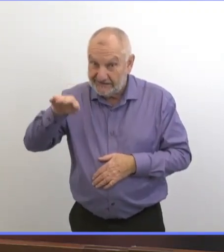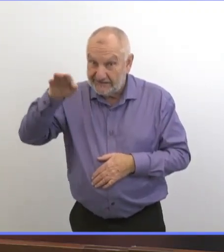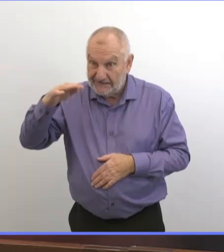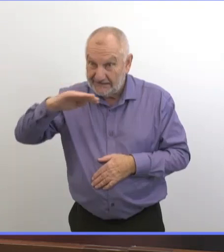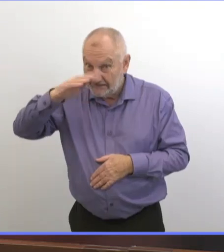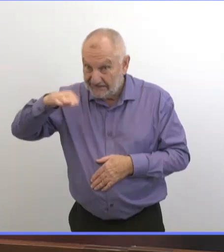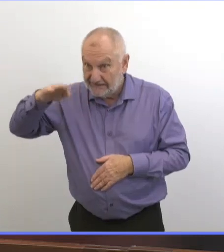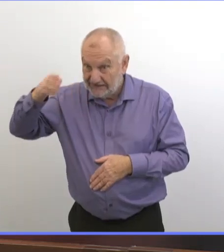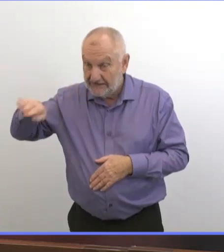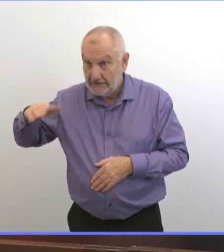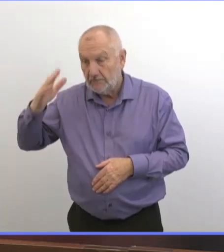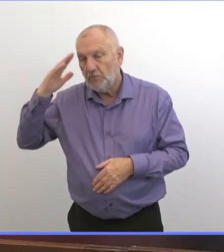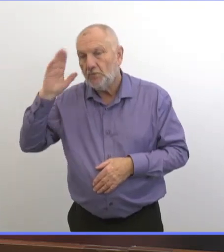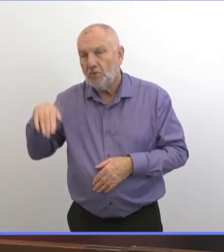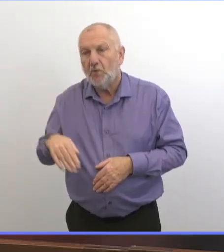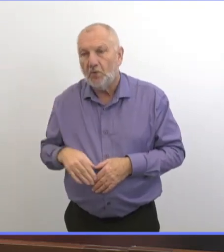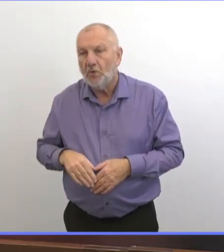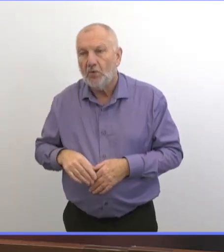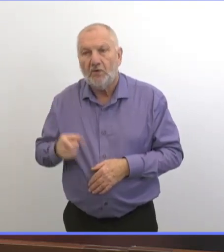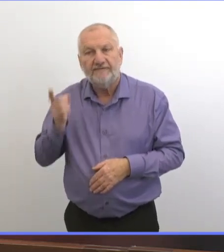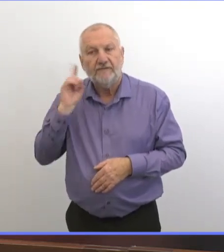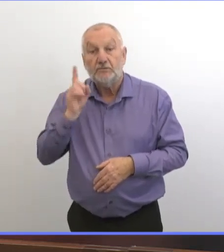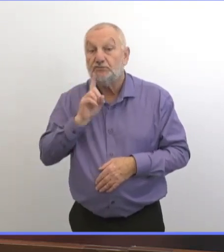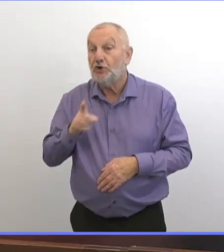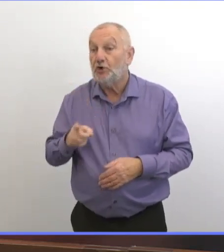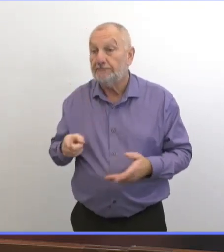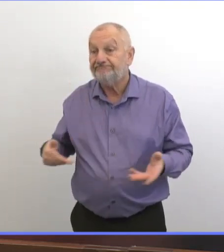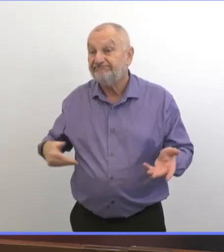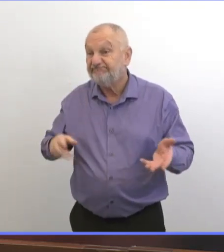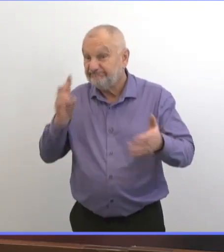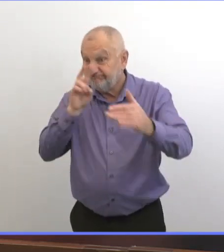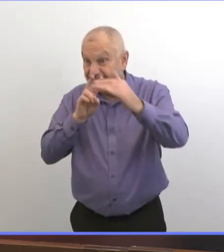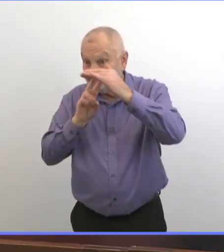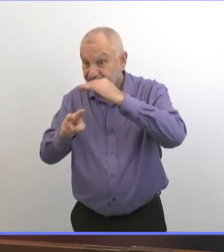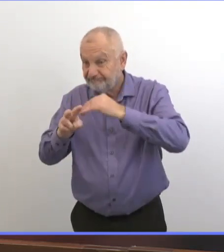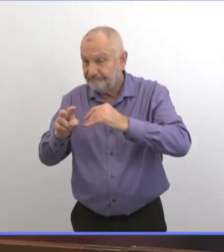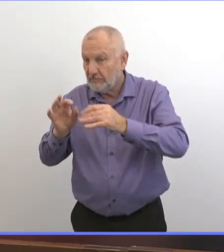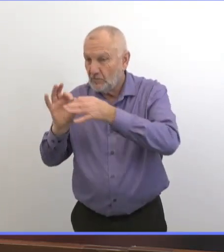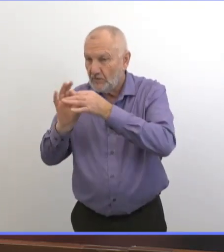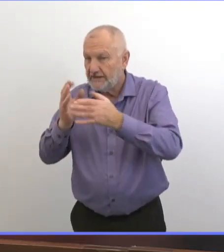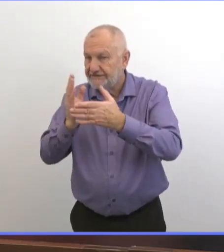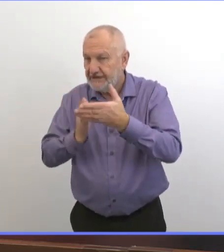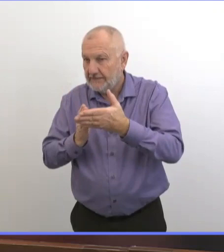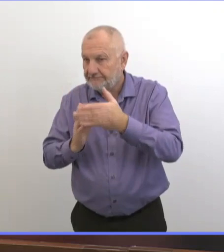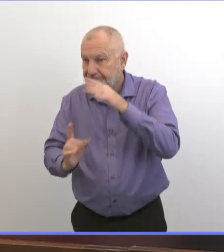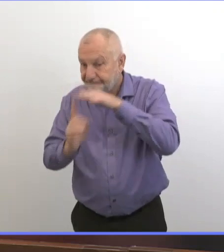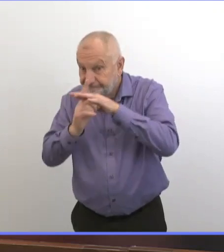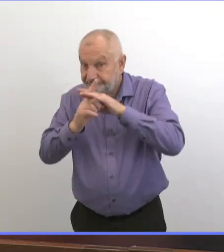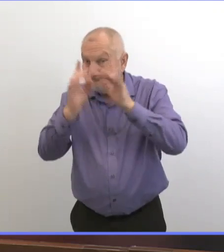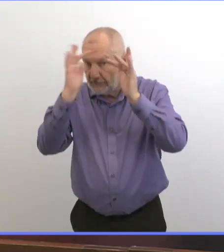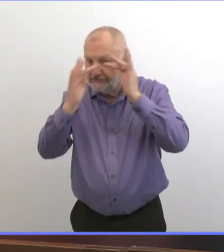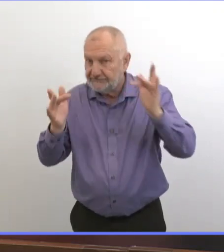avec une certaine certitude, que 7 jours plus tard,